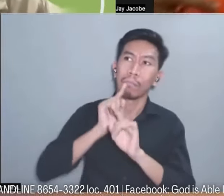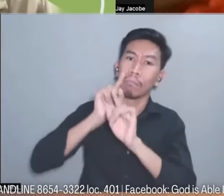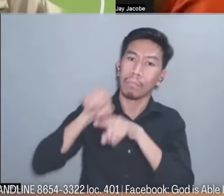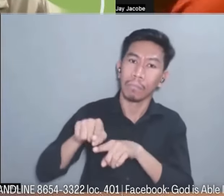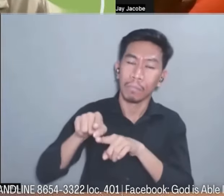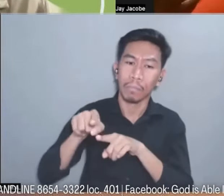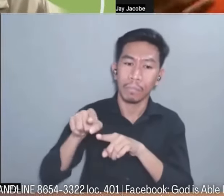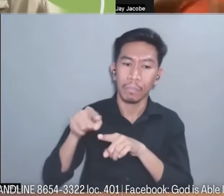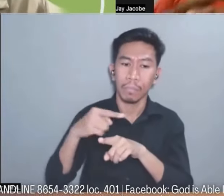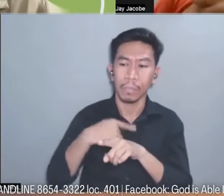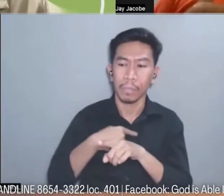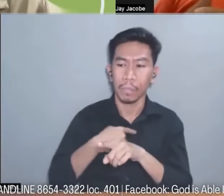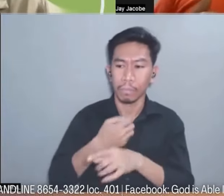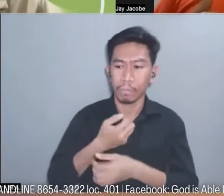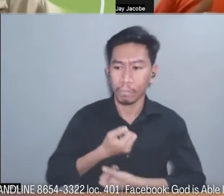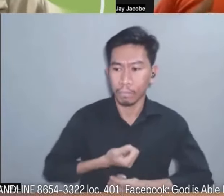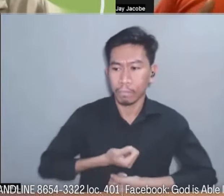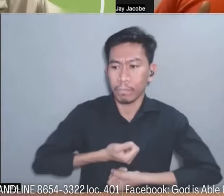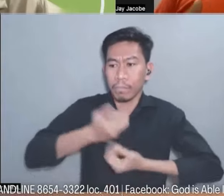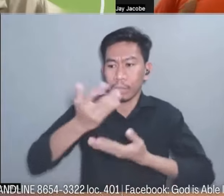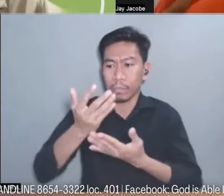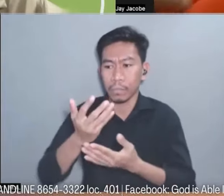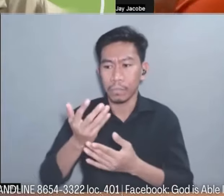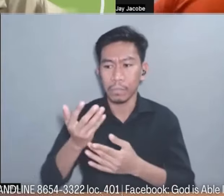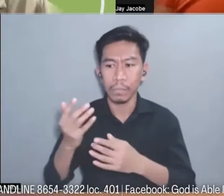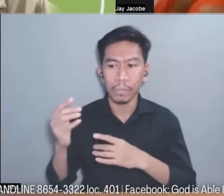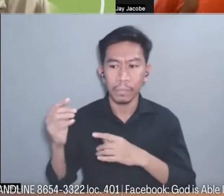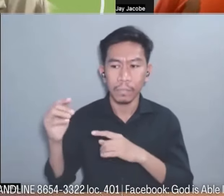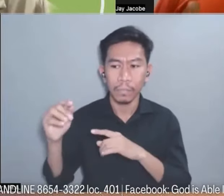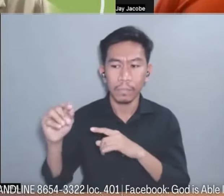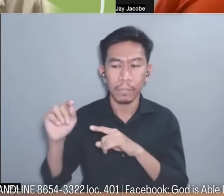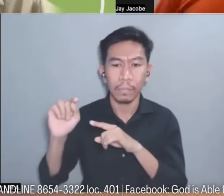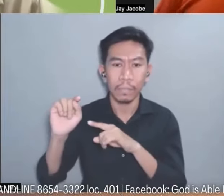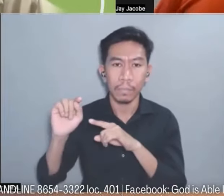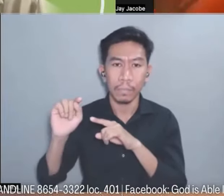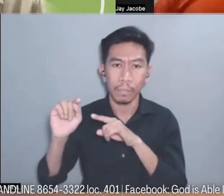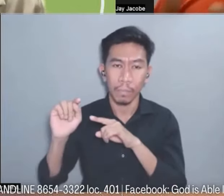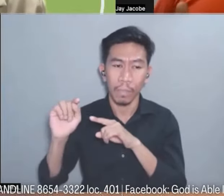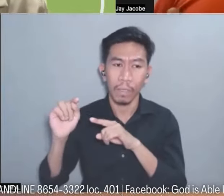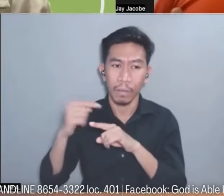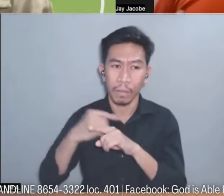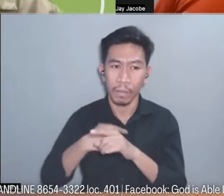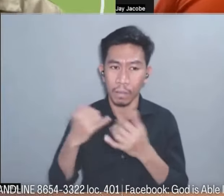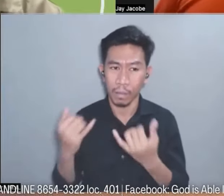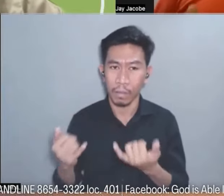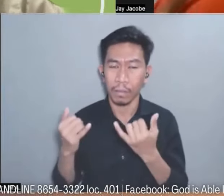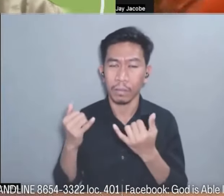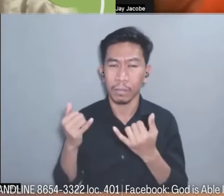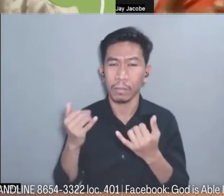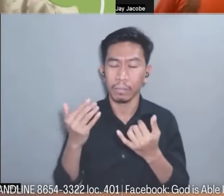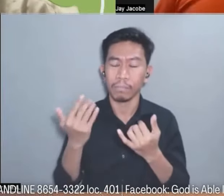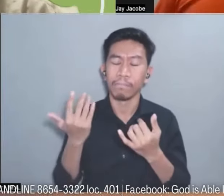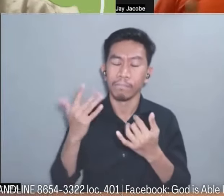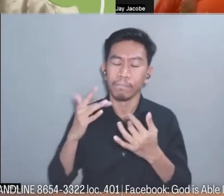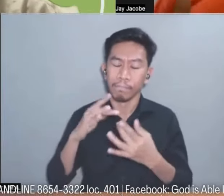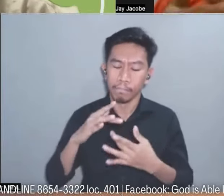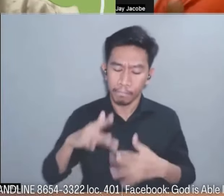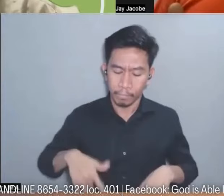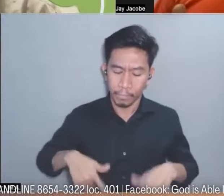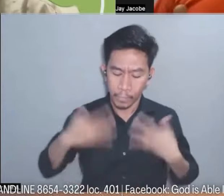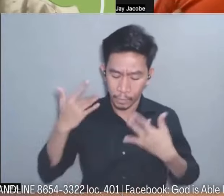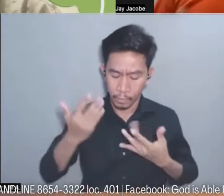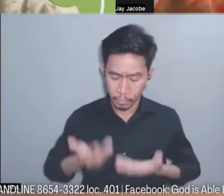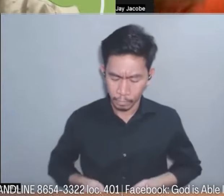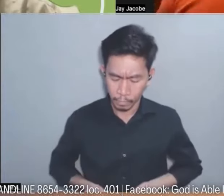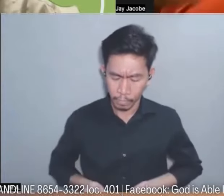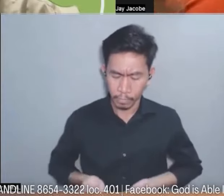binigkas ko alam ko binigkas ko ng malakas pinagkakatiwala ko ng aking kaluluwa sa Panginoong Yesus naniniwala ako sa langit ako